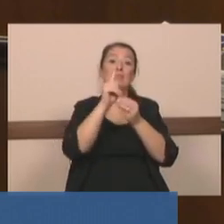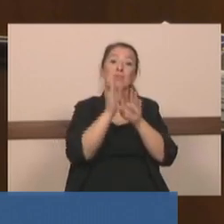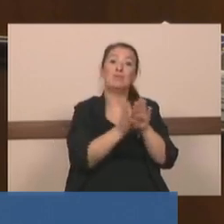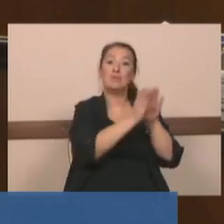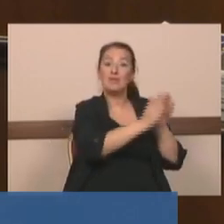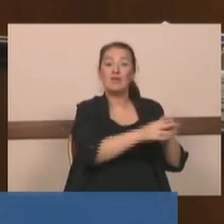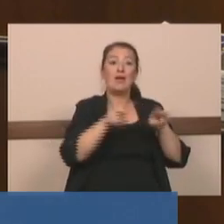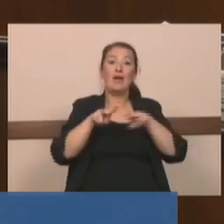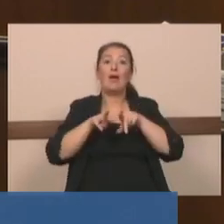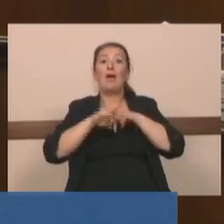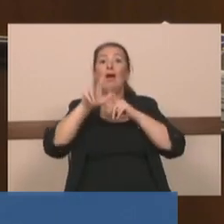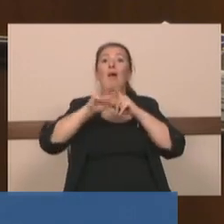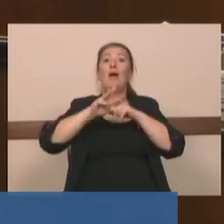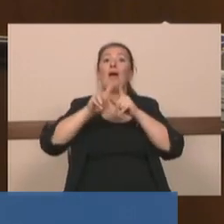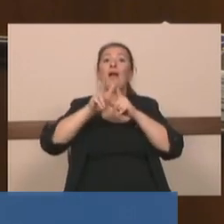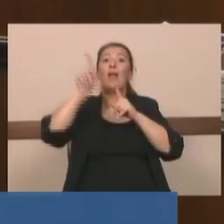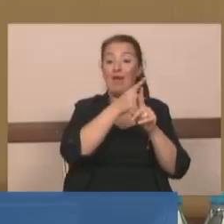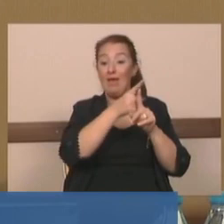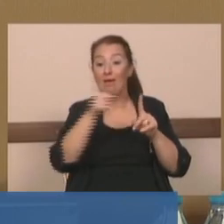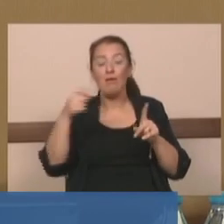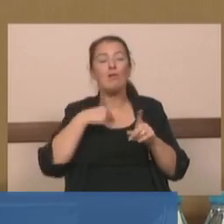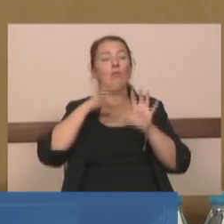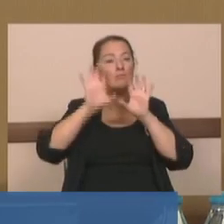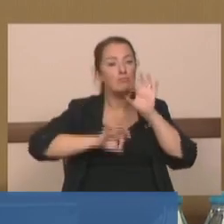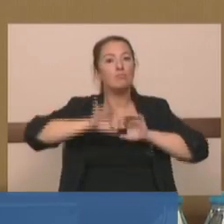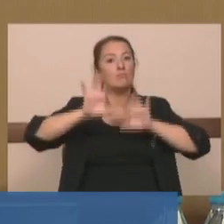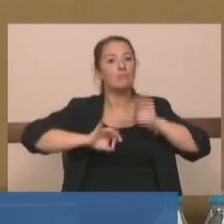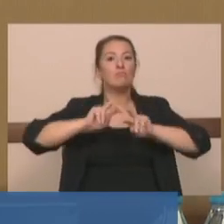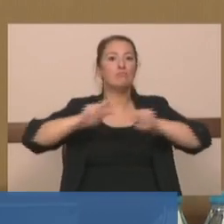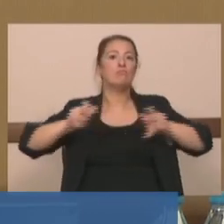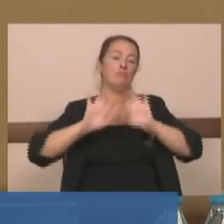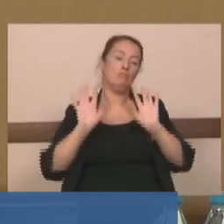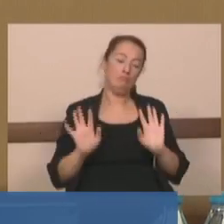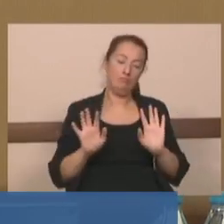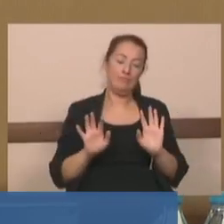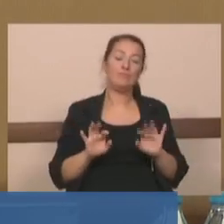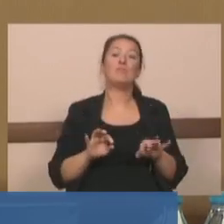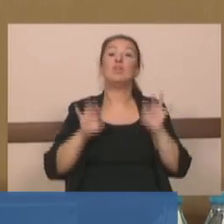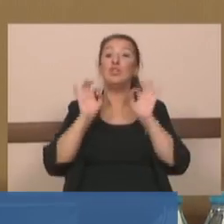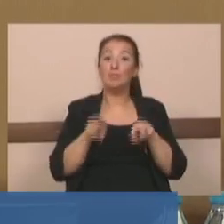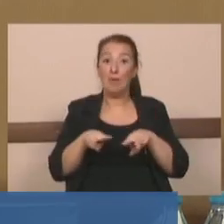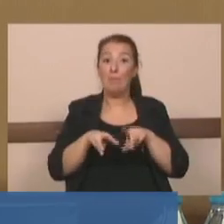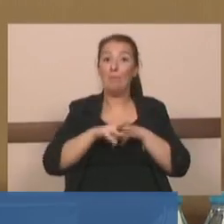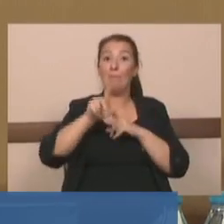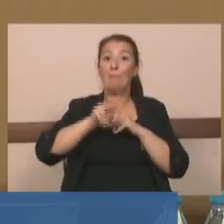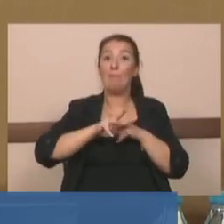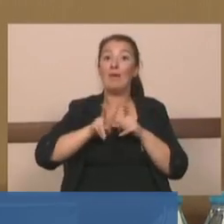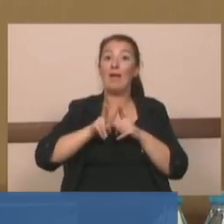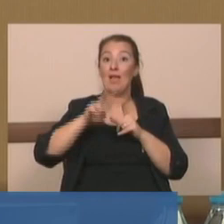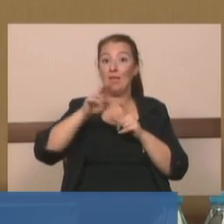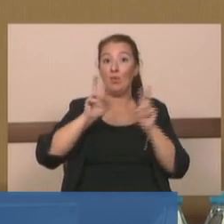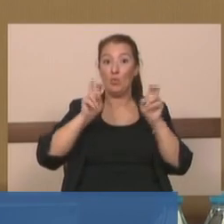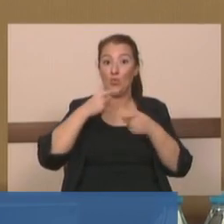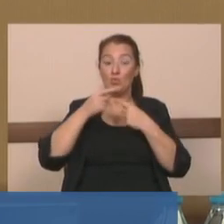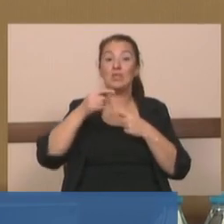Melen'den su gelmiyor dedi. Melen niye bitmedi dedi. Gelelim. Gelelim şimdi Melen konusuna. İstanbul'un üç ay